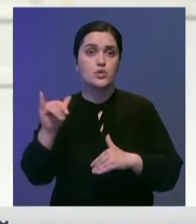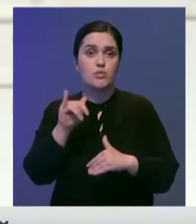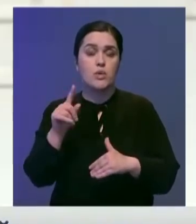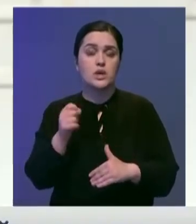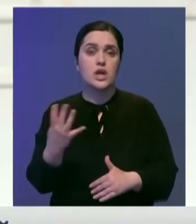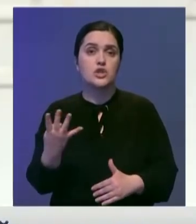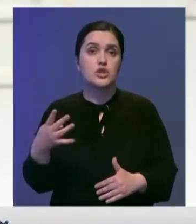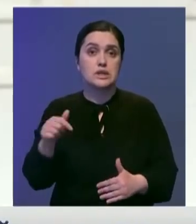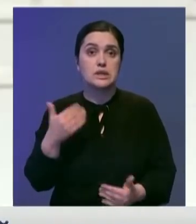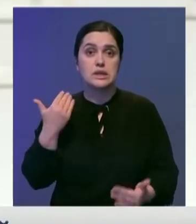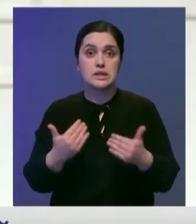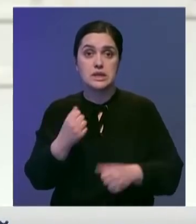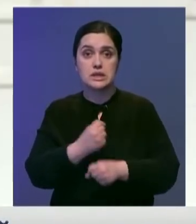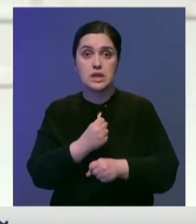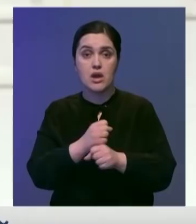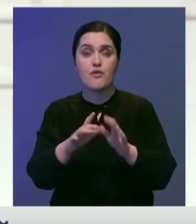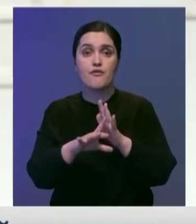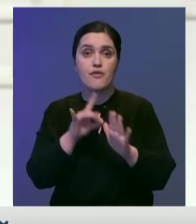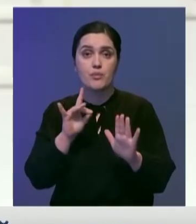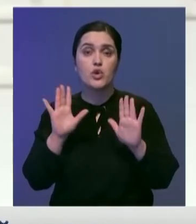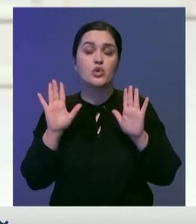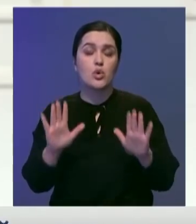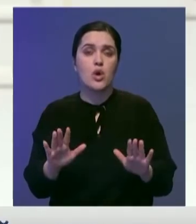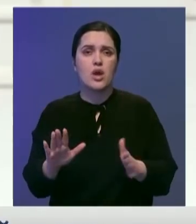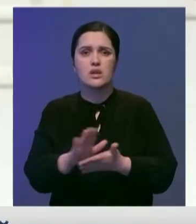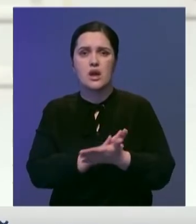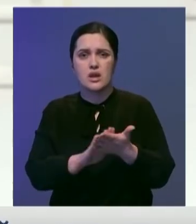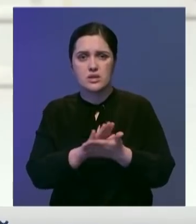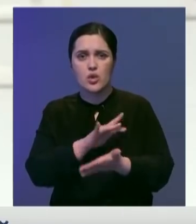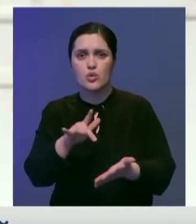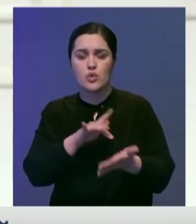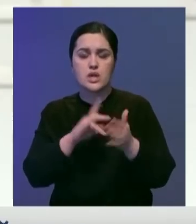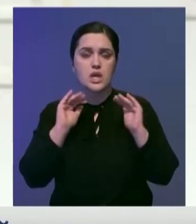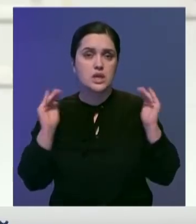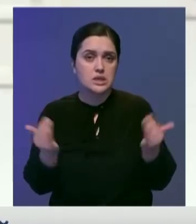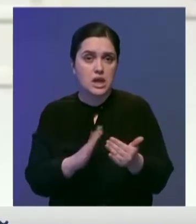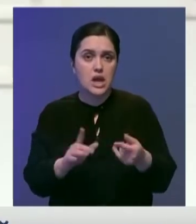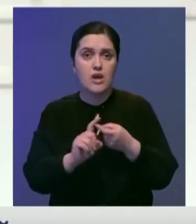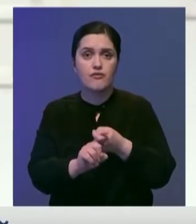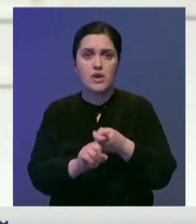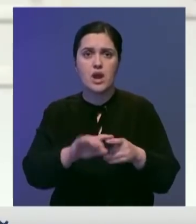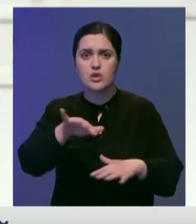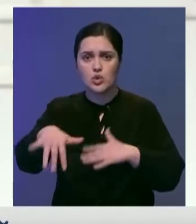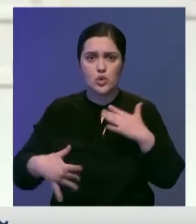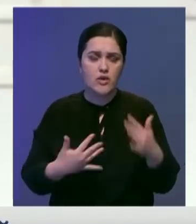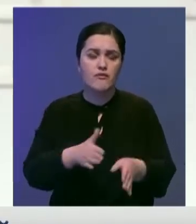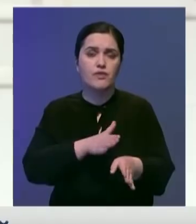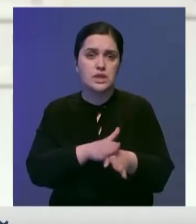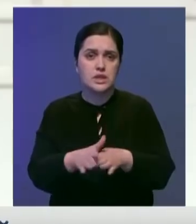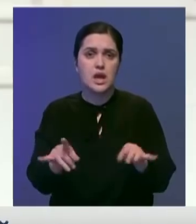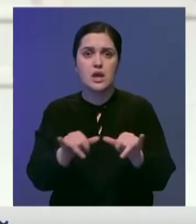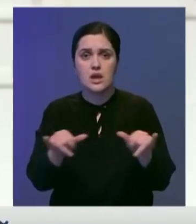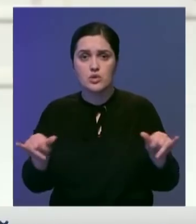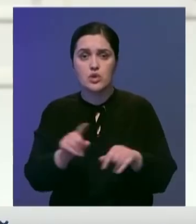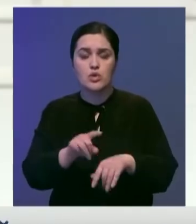недели. Если мы делаем этот выбор, то только потому, что ни один регион Франции не изолирован от вируса. Он циркулирует везде, параллельно растет